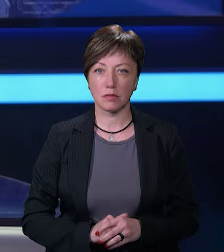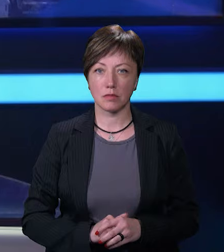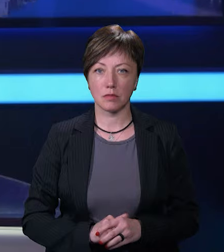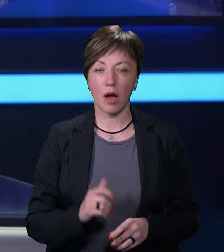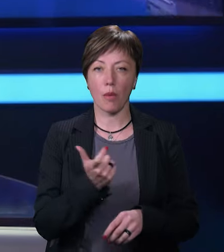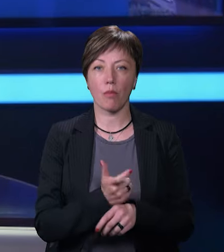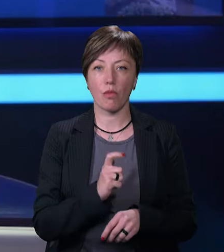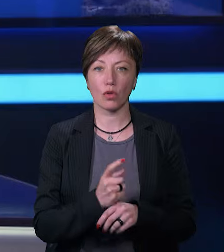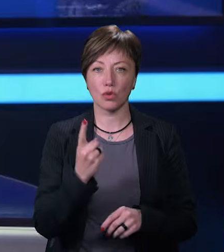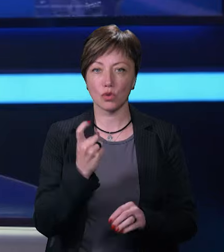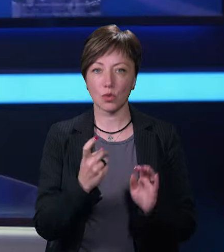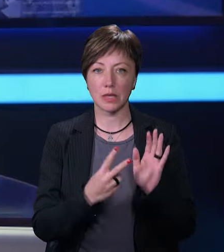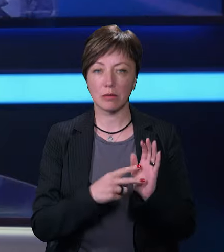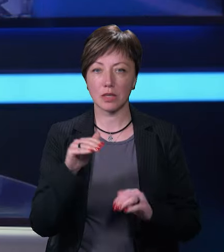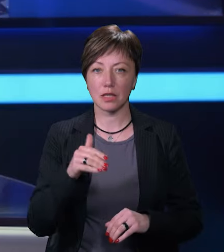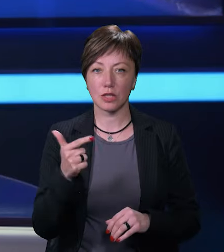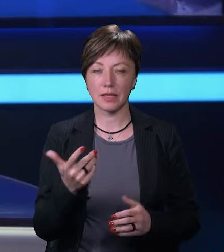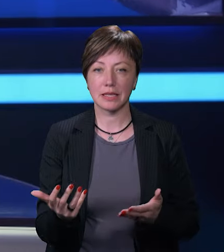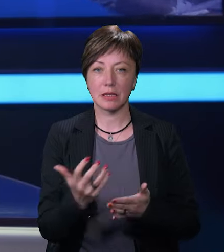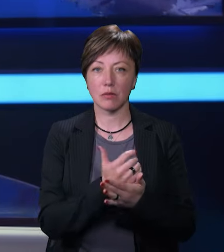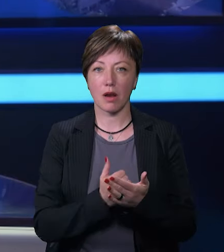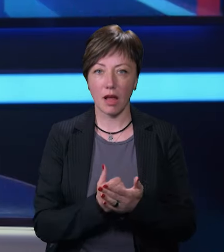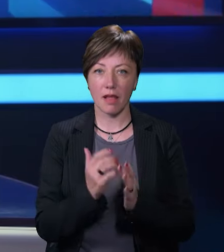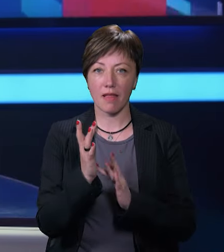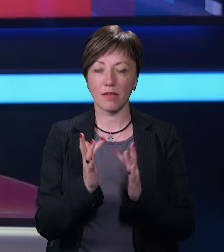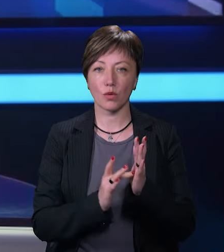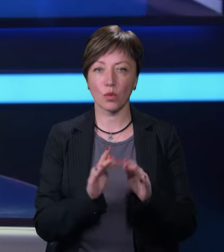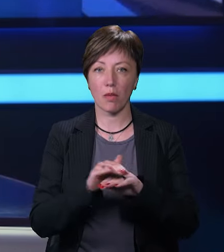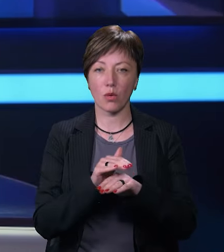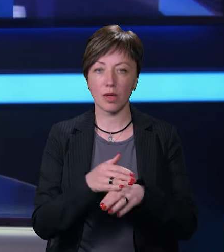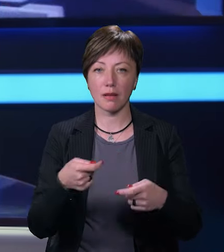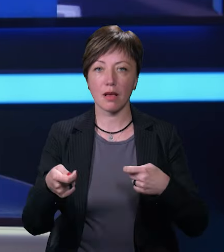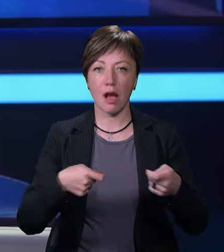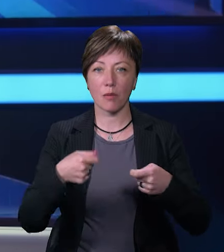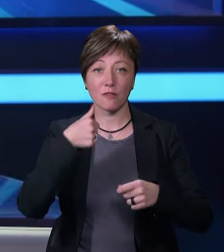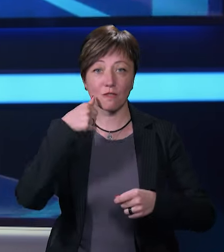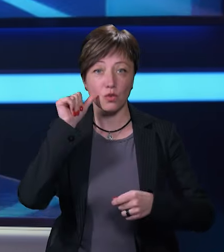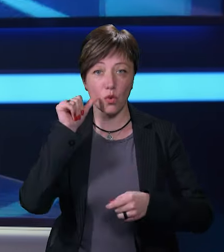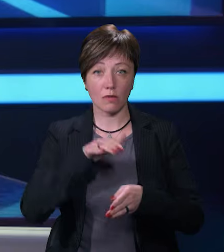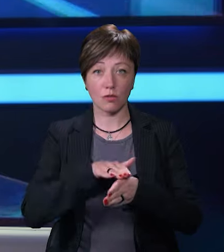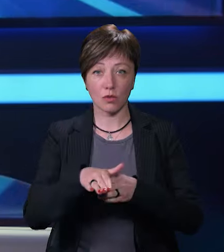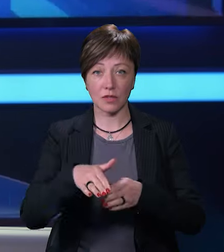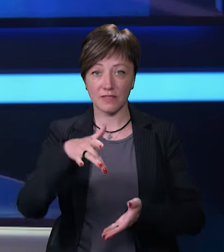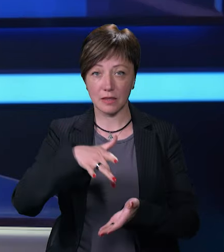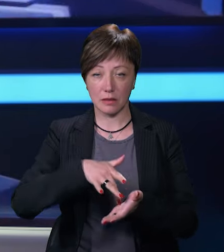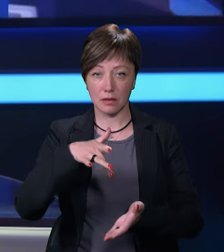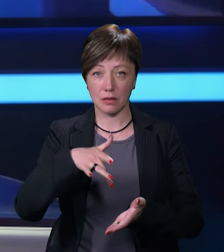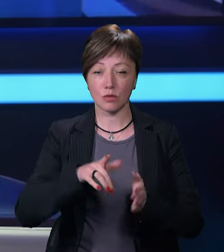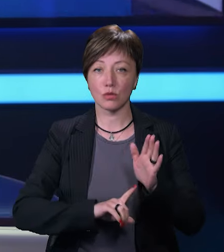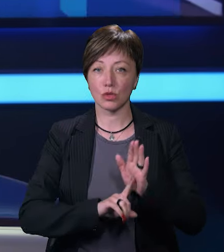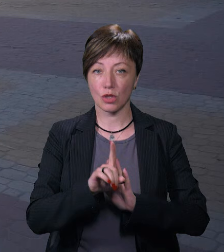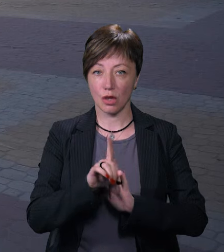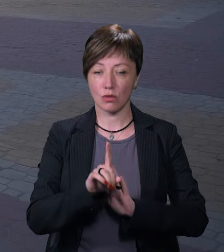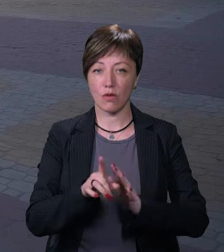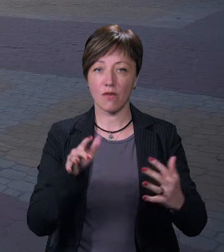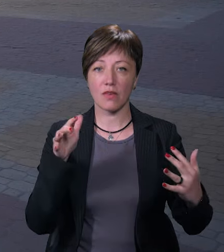Понад 107 тисяч гривень зібрали на Великодньому благодійному ярмарку, який вчора відбувся у Середмісті. Спочатку